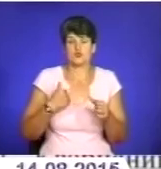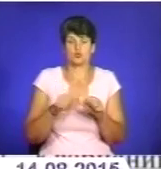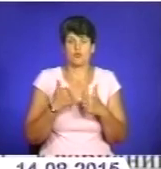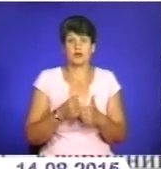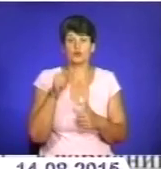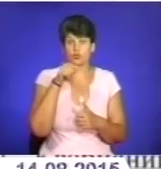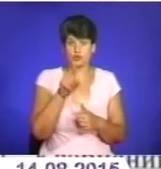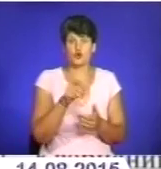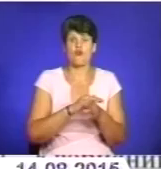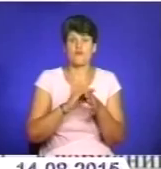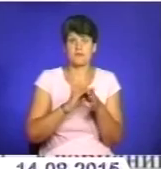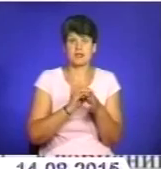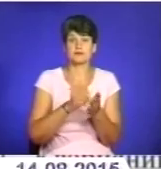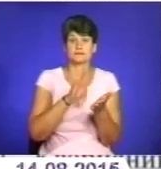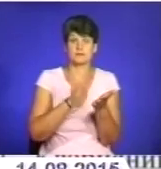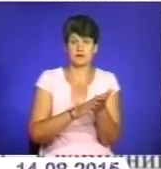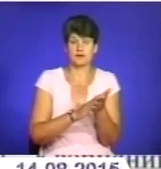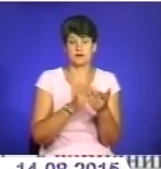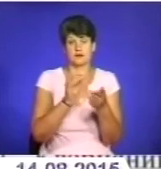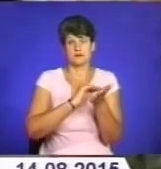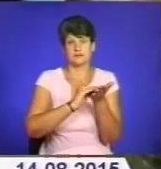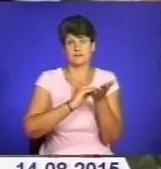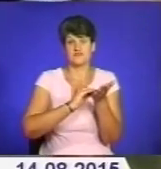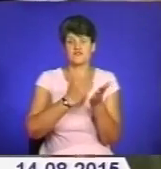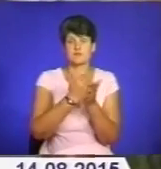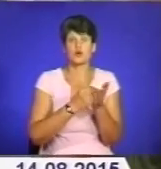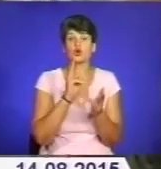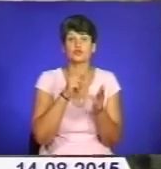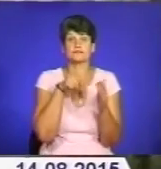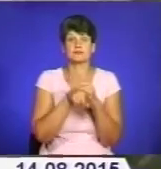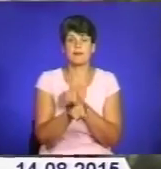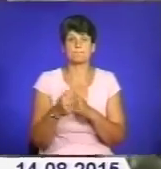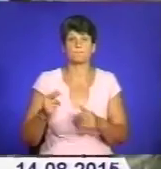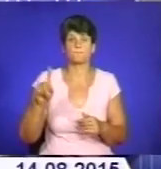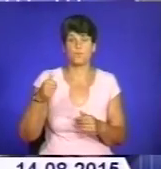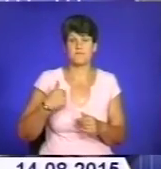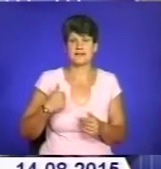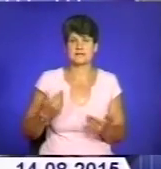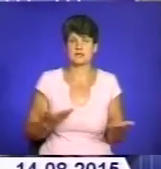те, що його прізвище оприлюднили у списку тих, хто ухиляється від мобілізації.